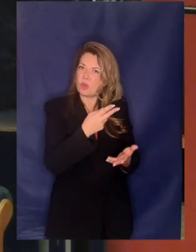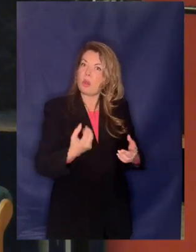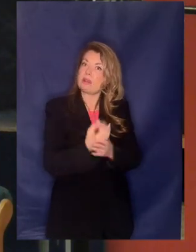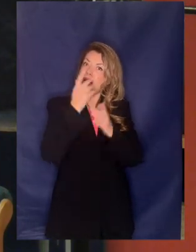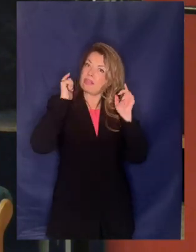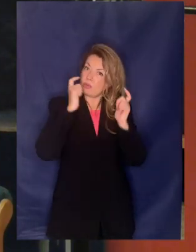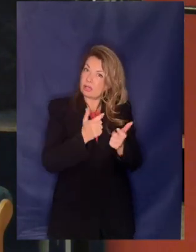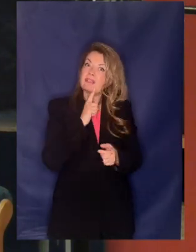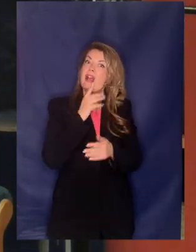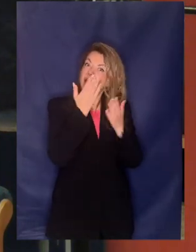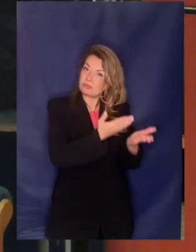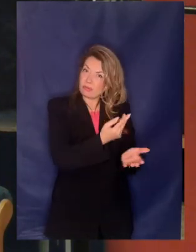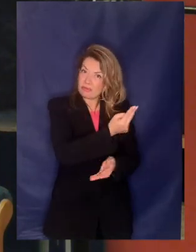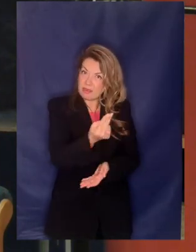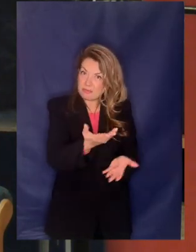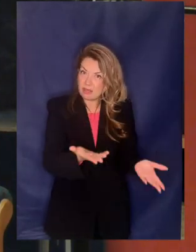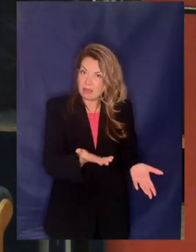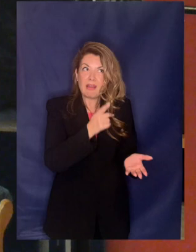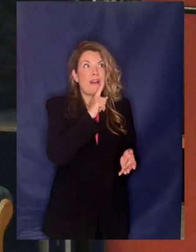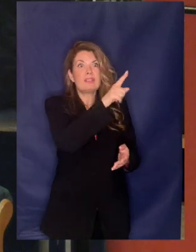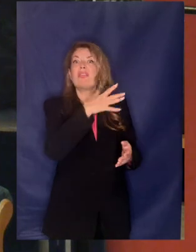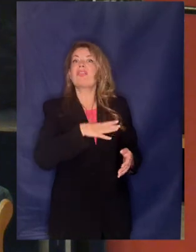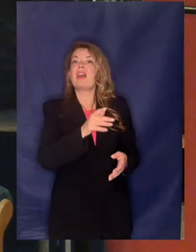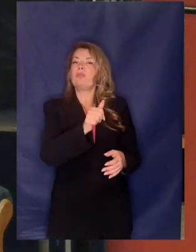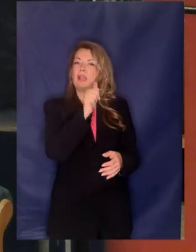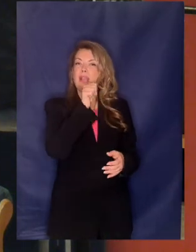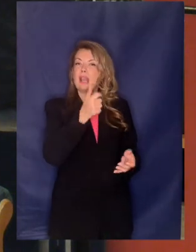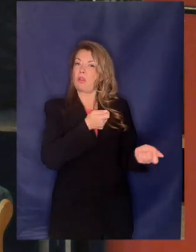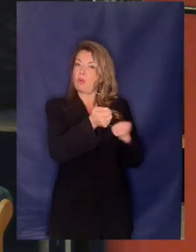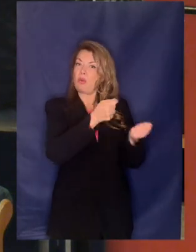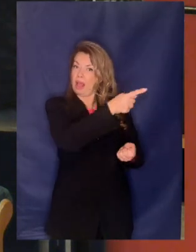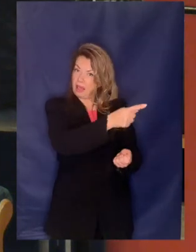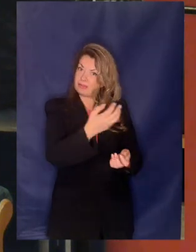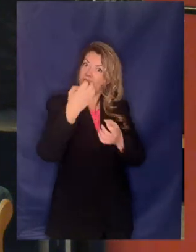των αυτών ο οποίος φέραν να την διοικήσουν